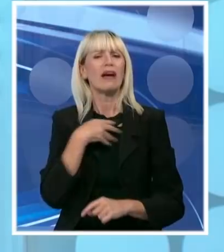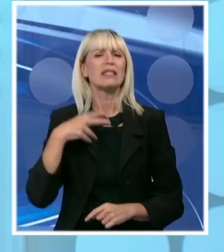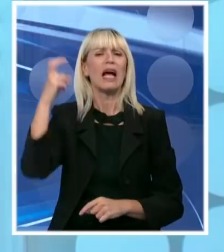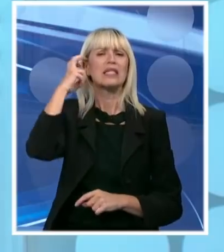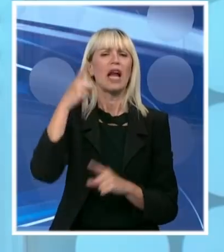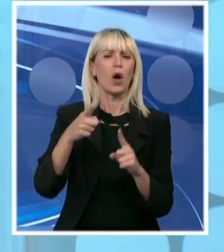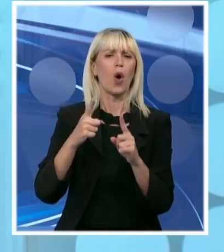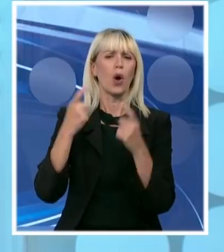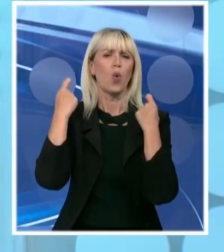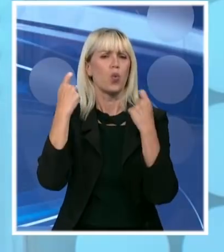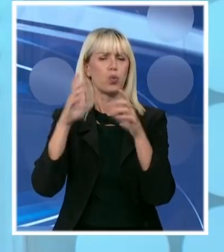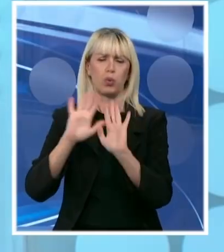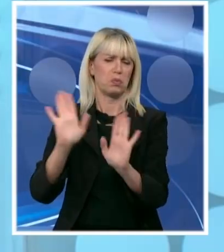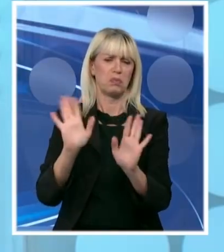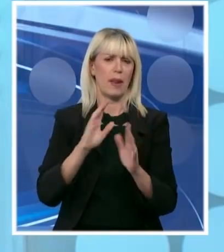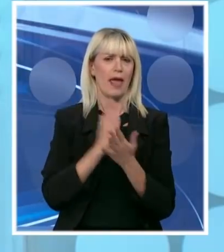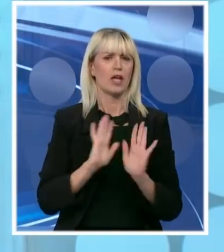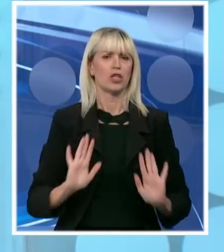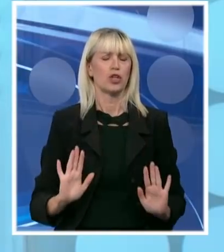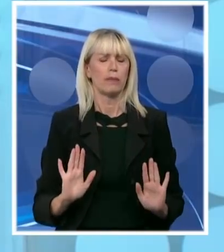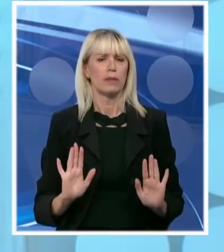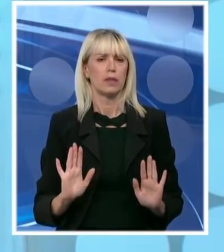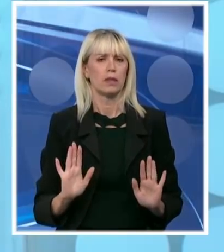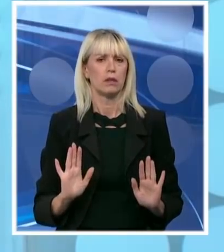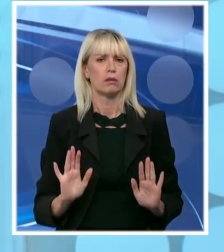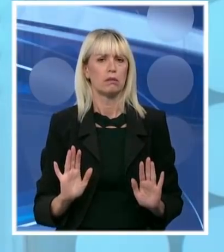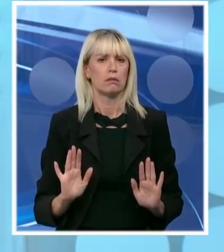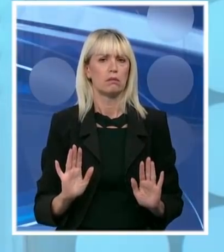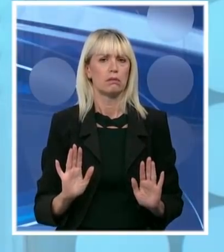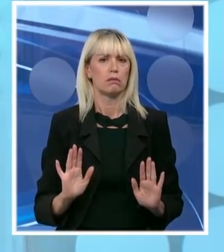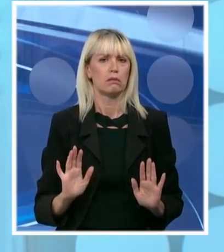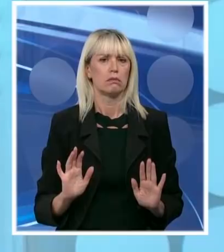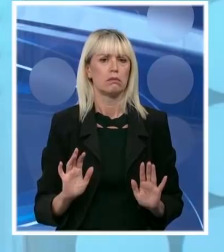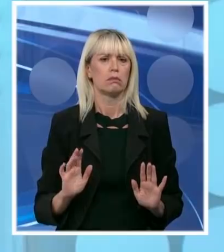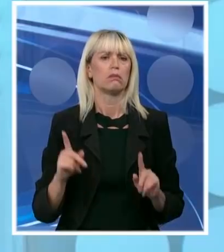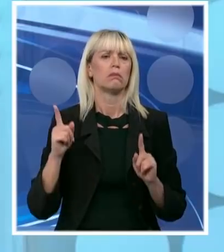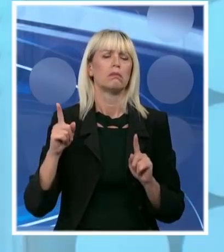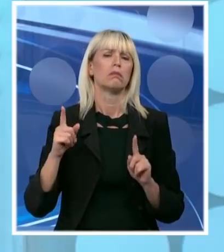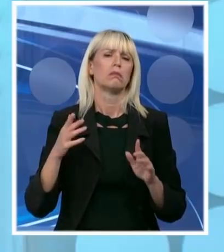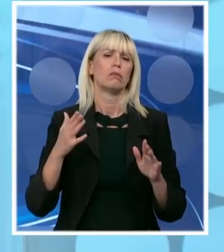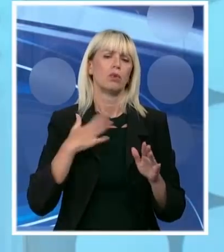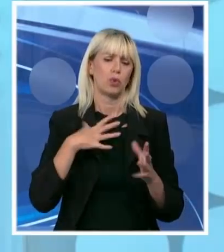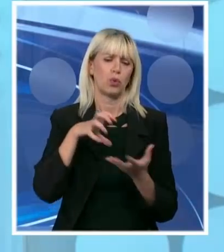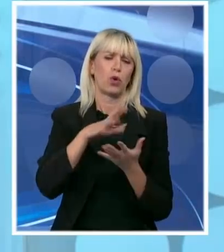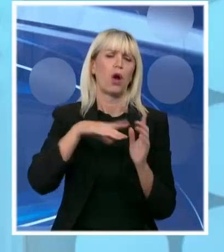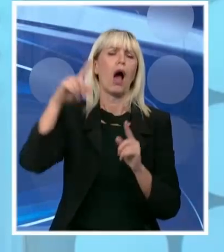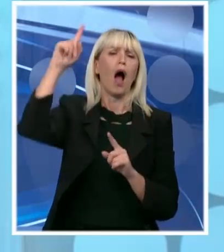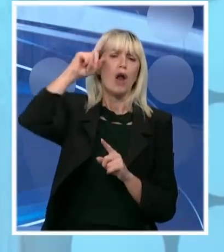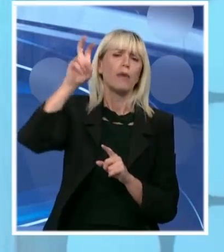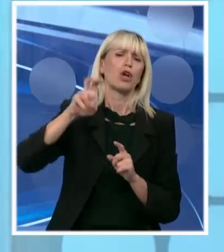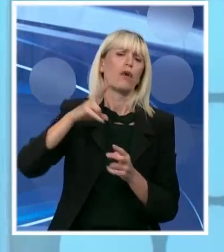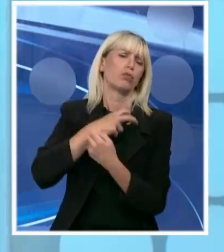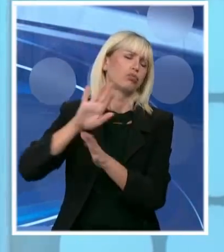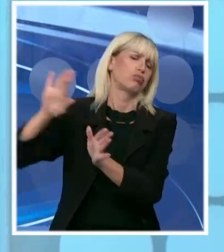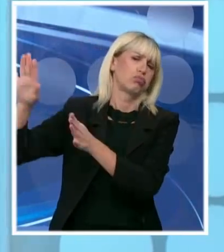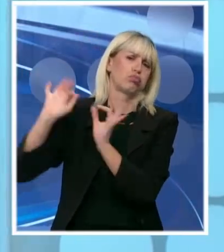ove najrazvijenije zemlje, Mediterana. Iznad nas su druga je klasa, naravno ovo, Nemačka, Švajcarska, Austrija, je